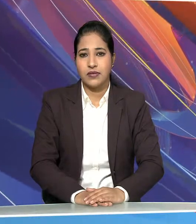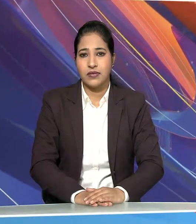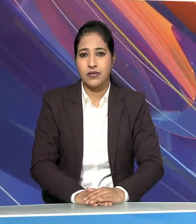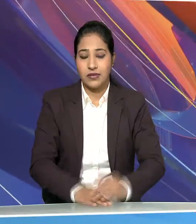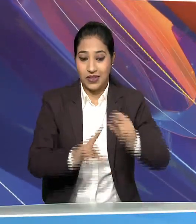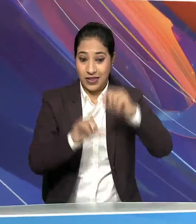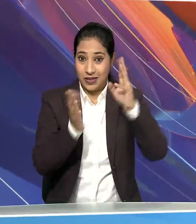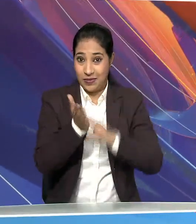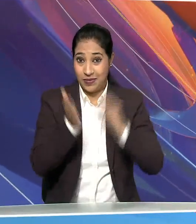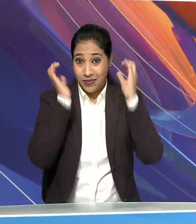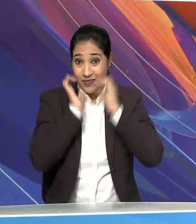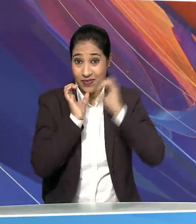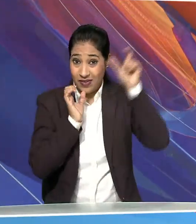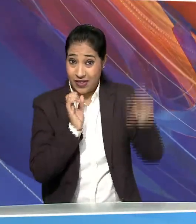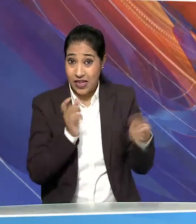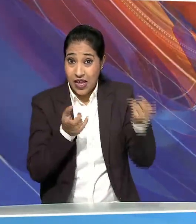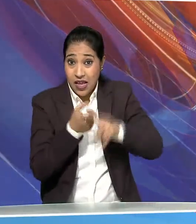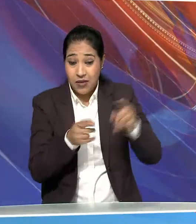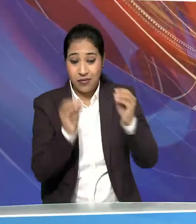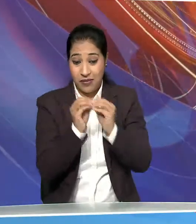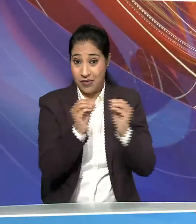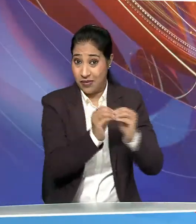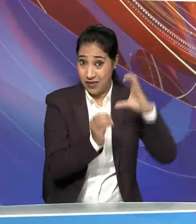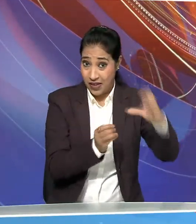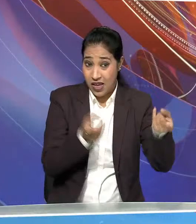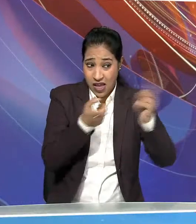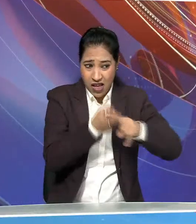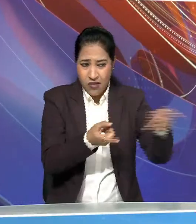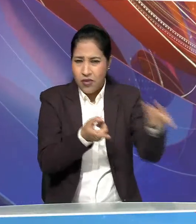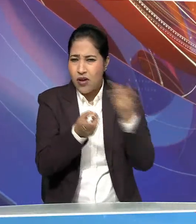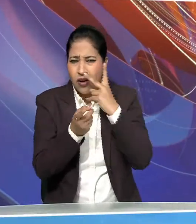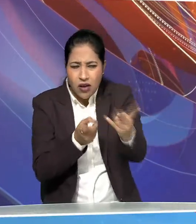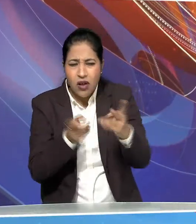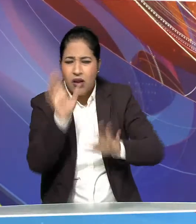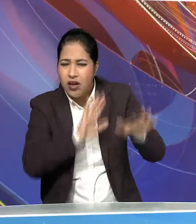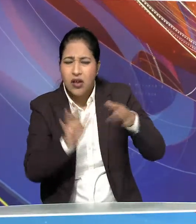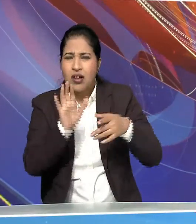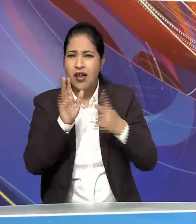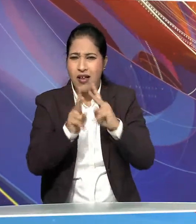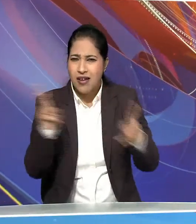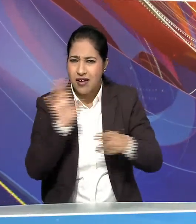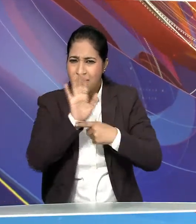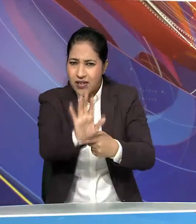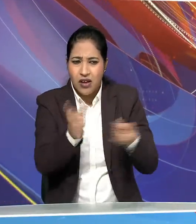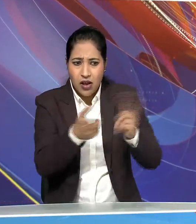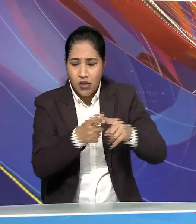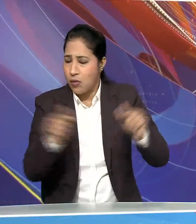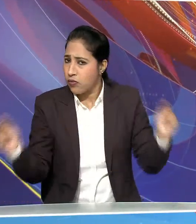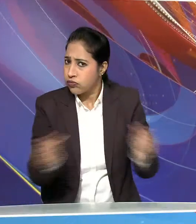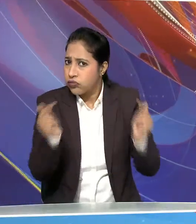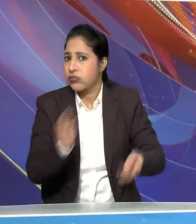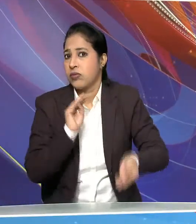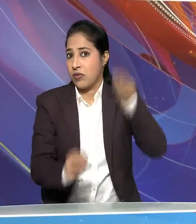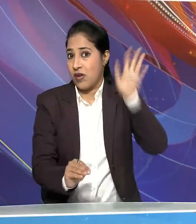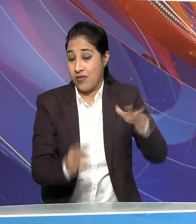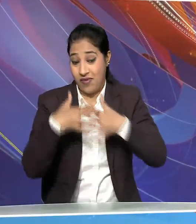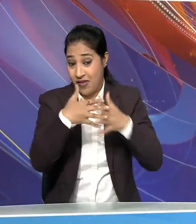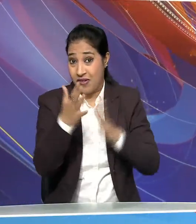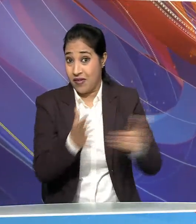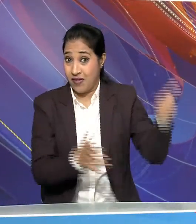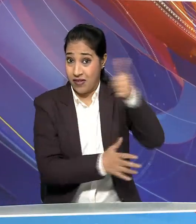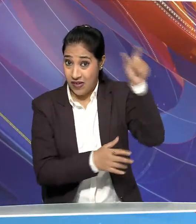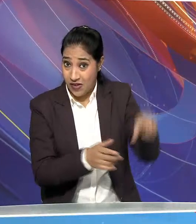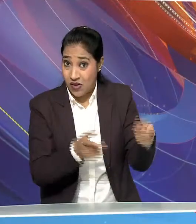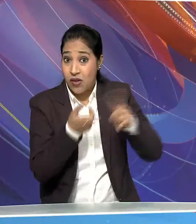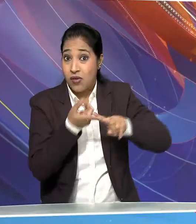पताल मंत्री पर BBC की प्रोपोगेंड़ा डॉक्यूमेंटरी का विरोध बढ़ता ही जा रहा है विदेश मेंगारे पहले ही इस डॉक्यूमेंटरी को भारत के